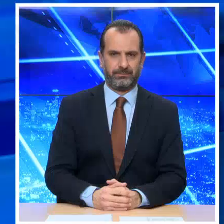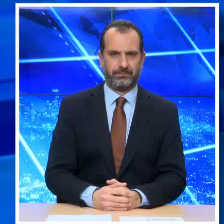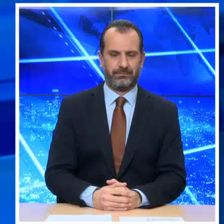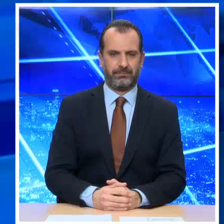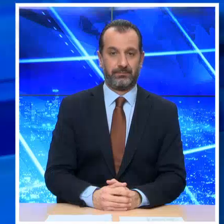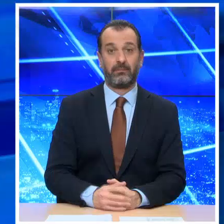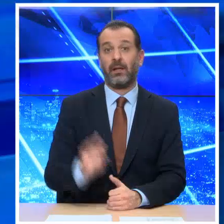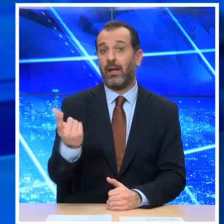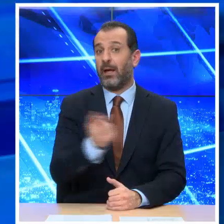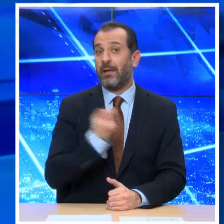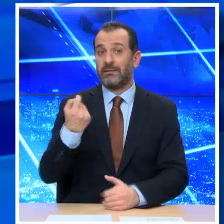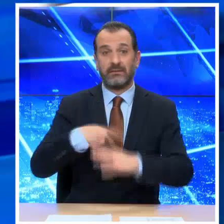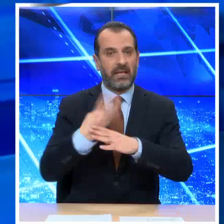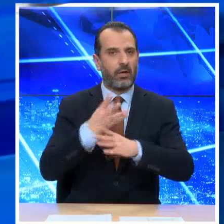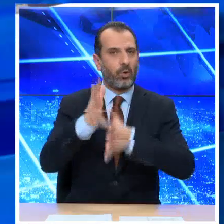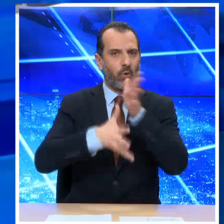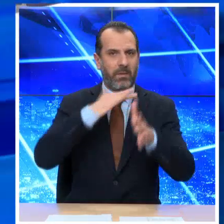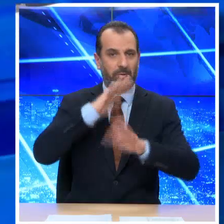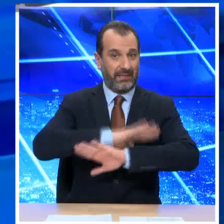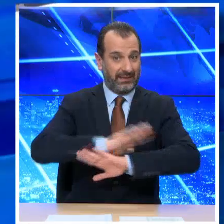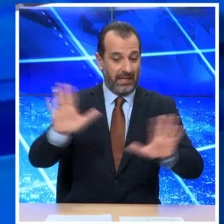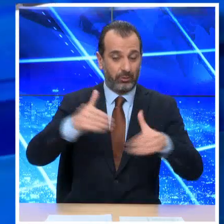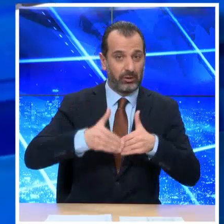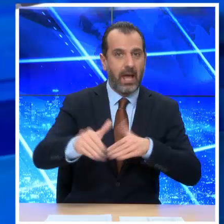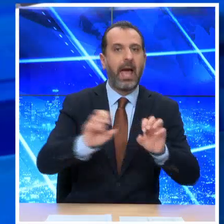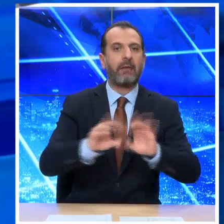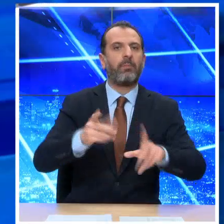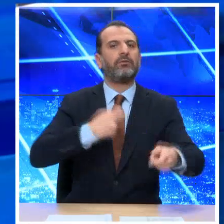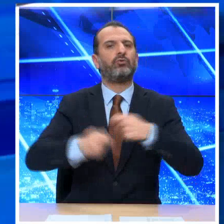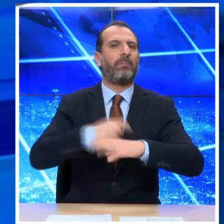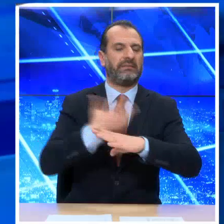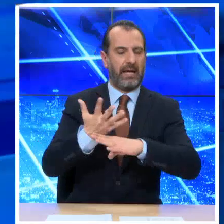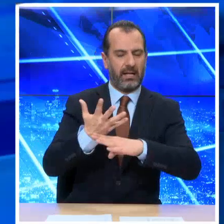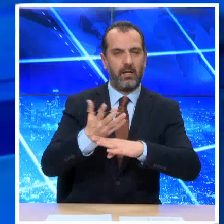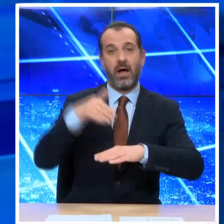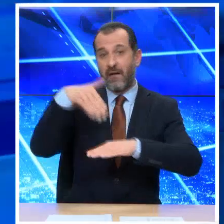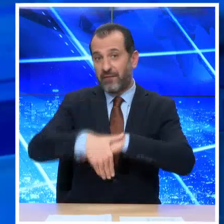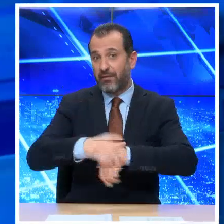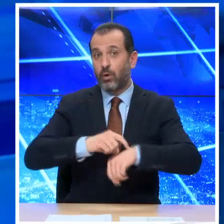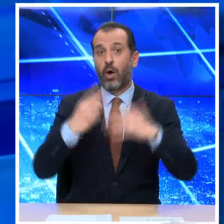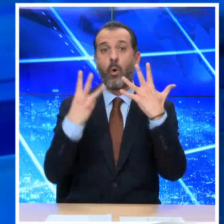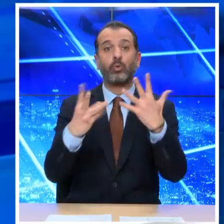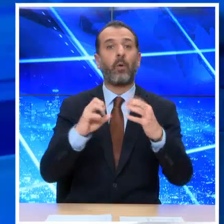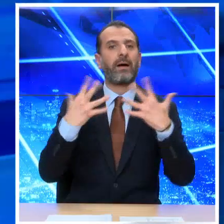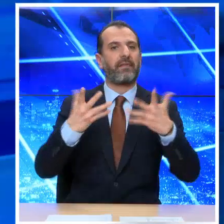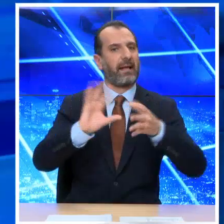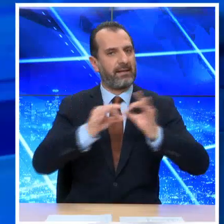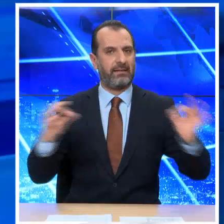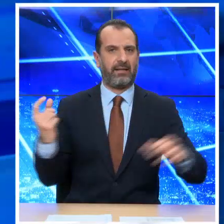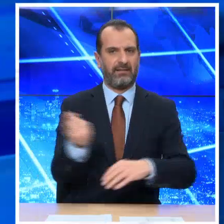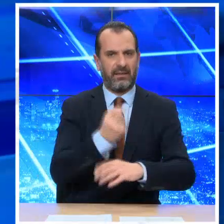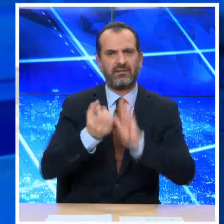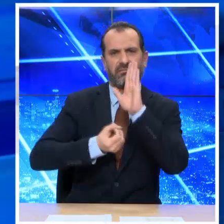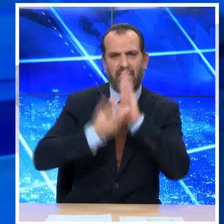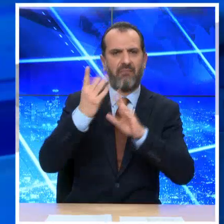Κι εδώ τελείωσε το απογεύμα την αδελτή ειδήσων του Star Channel ακολουθεί το Shopping Star. Δείτε όλες τις εξελίξεις της ημέρας και